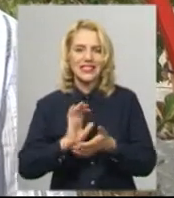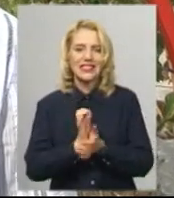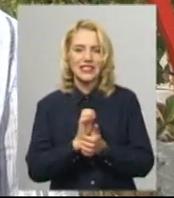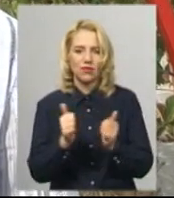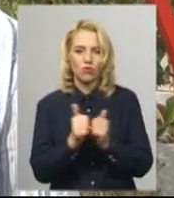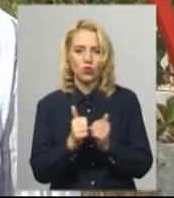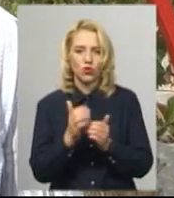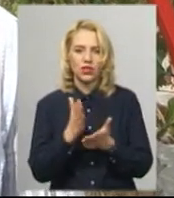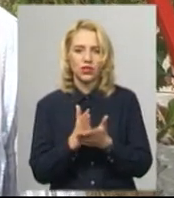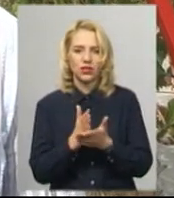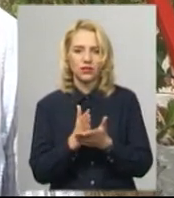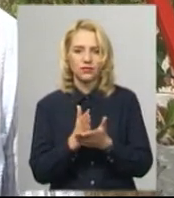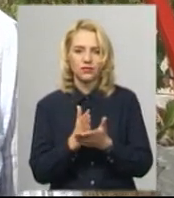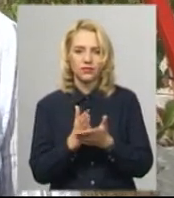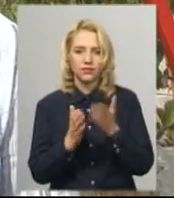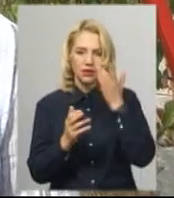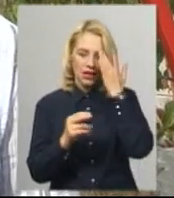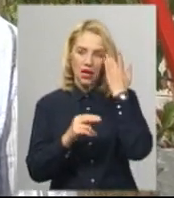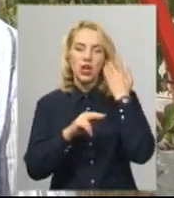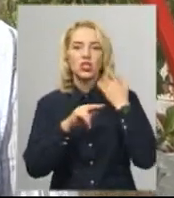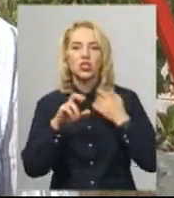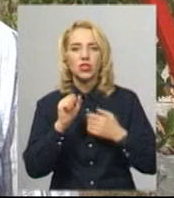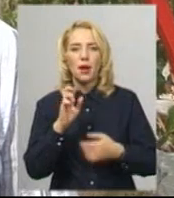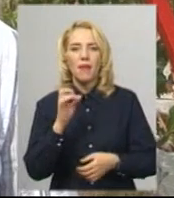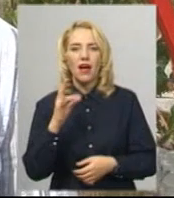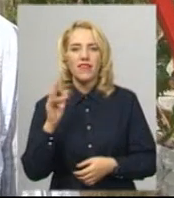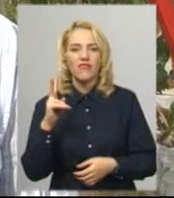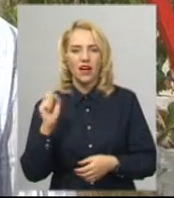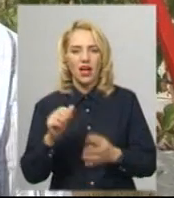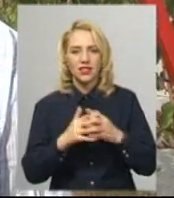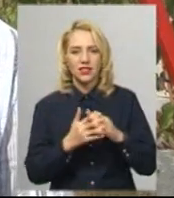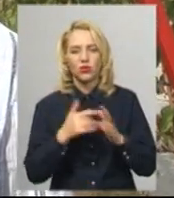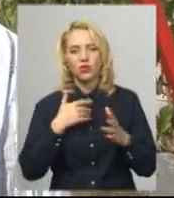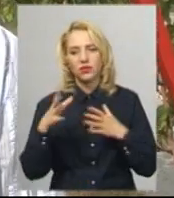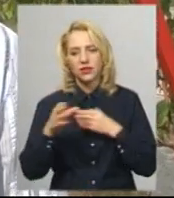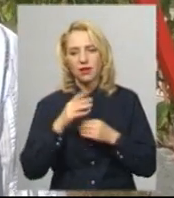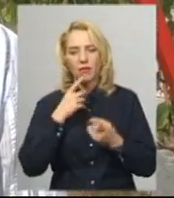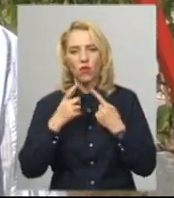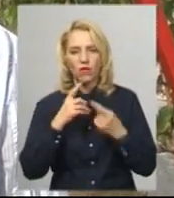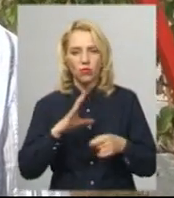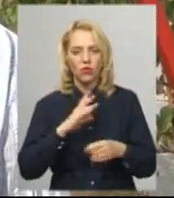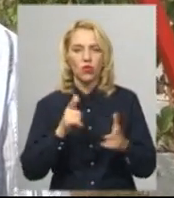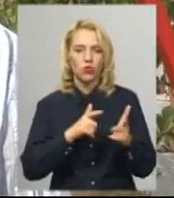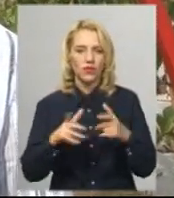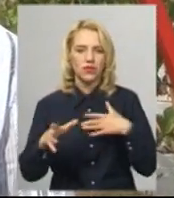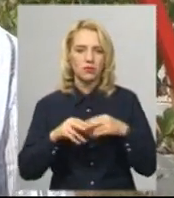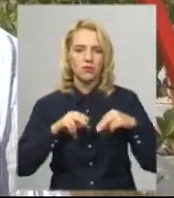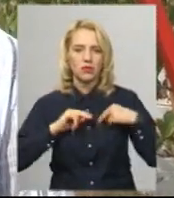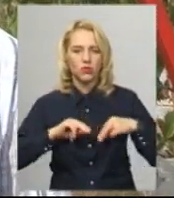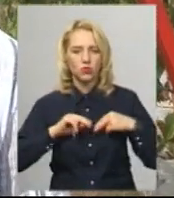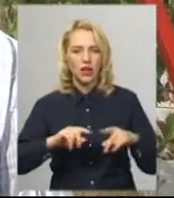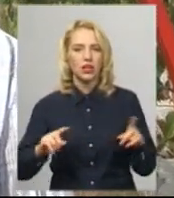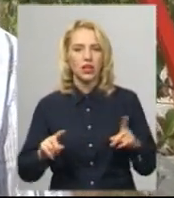Чабанівці. Так, я вже з ними спілкувався, вони теж готові співпрацювати, щоб отак